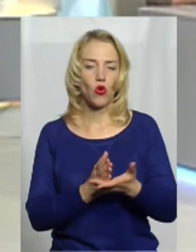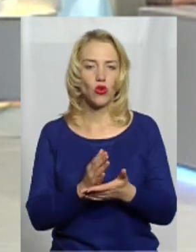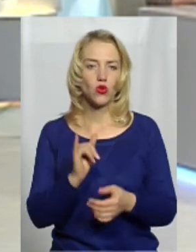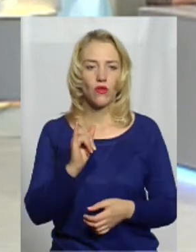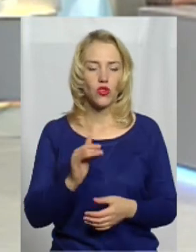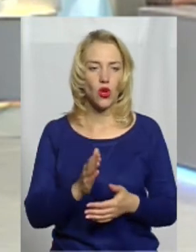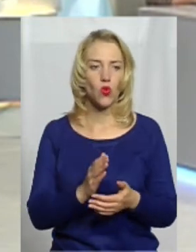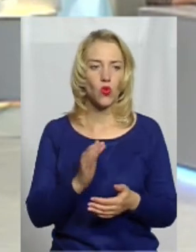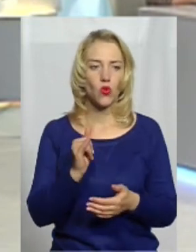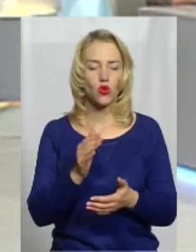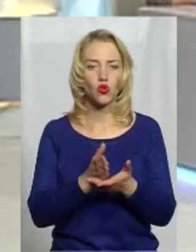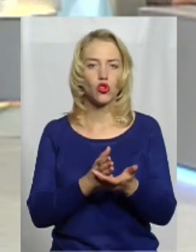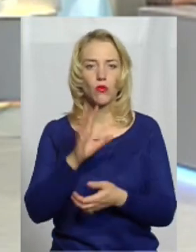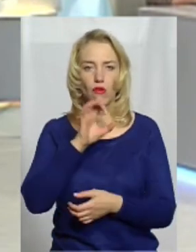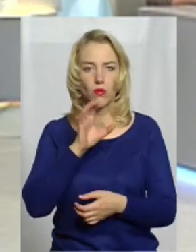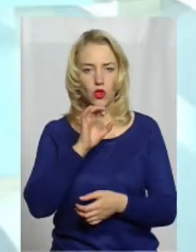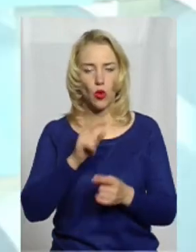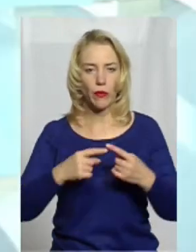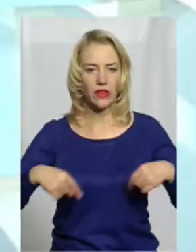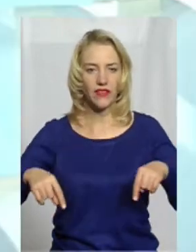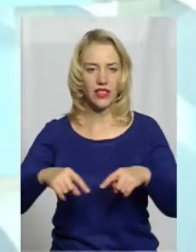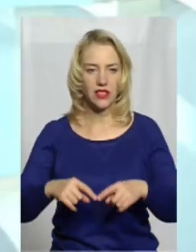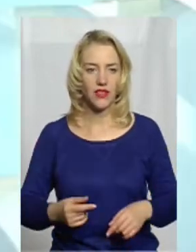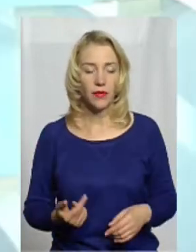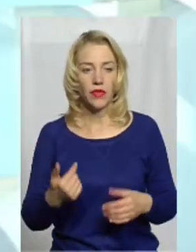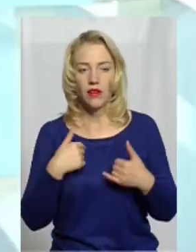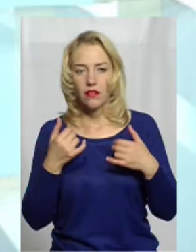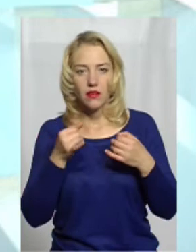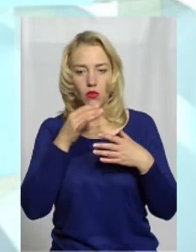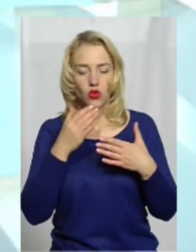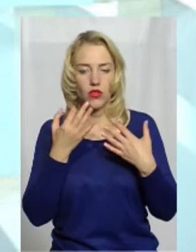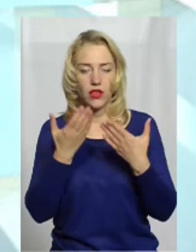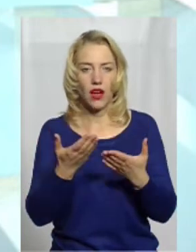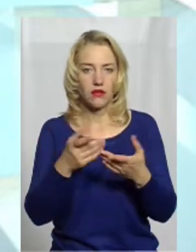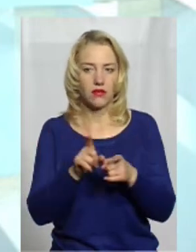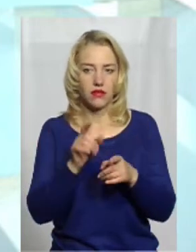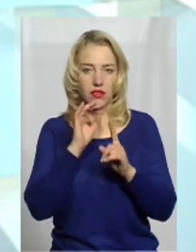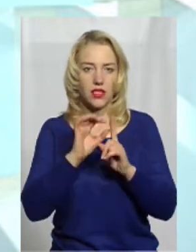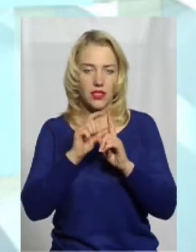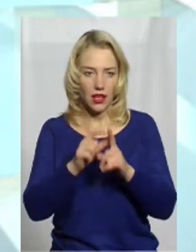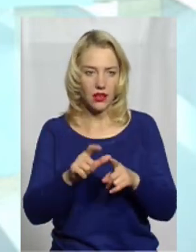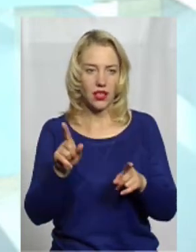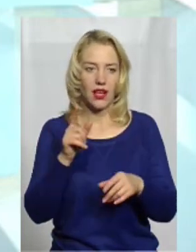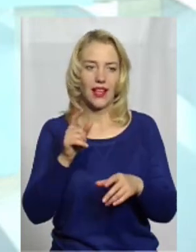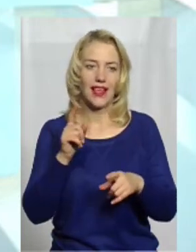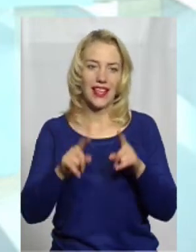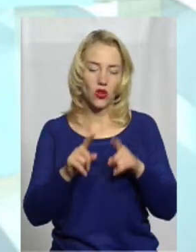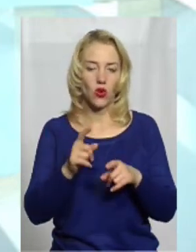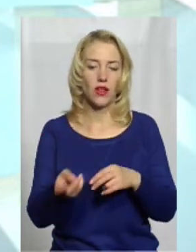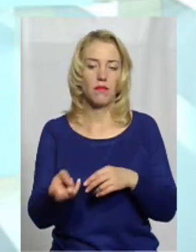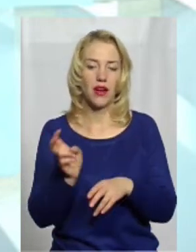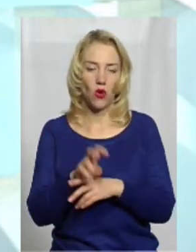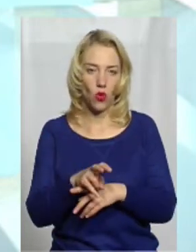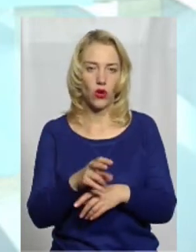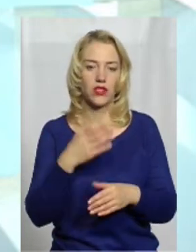собаківництві? Ну, так я не можу сказати, бо інколи приходять кінологи зі своїми собаками